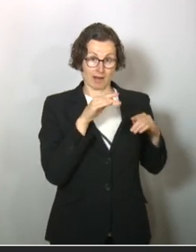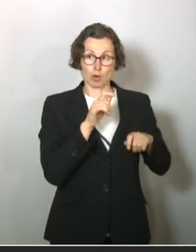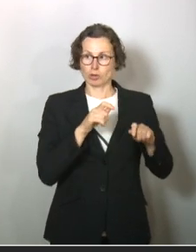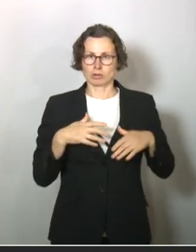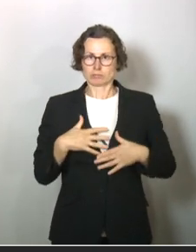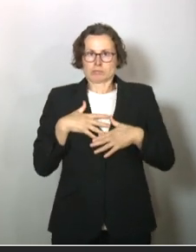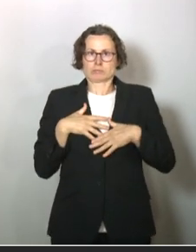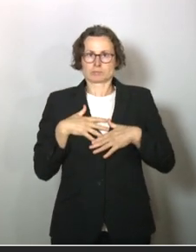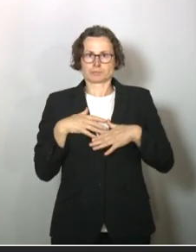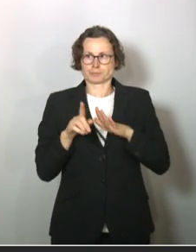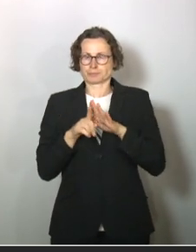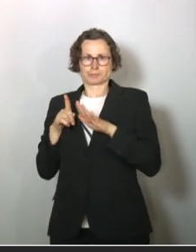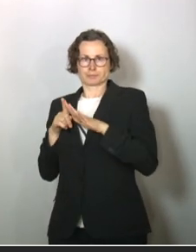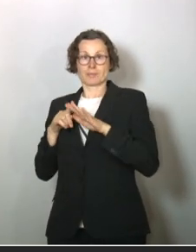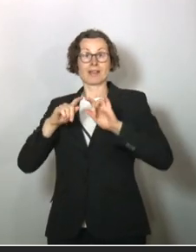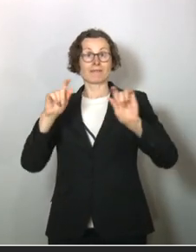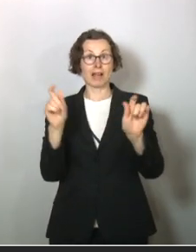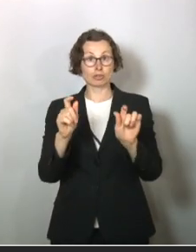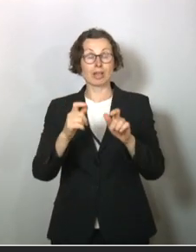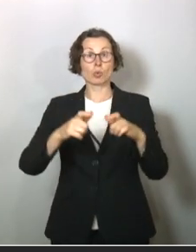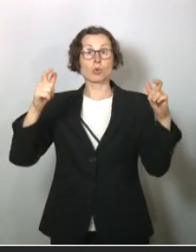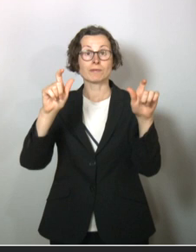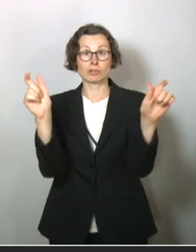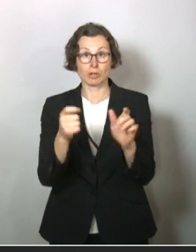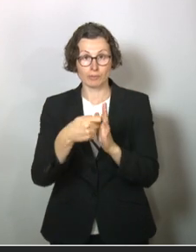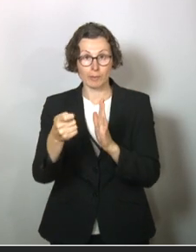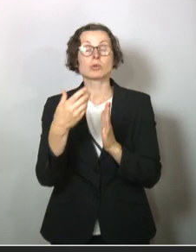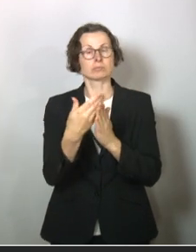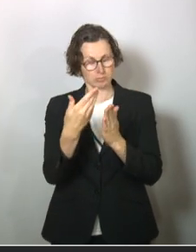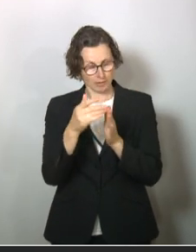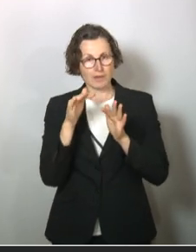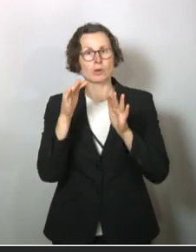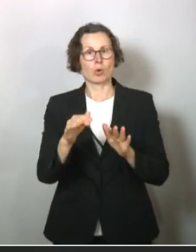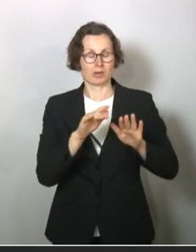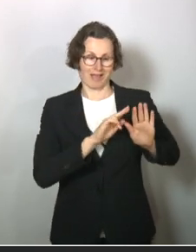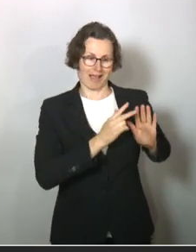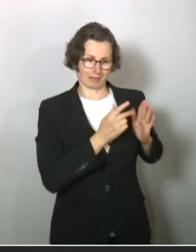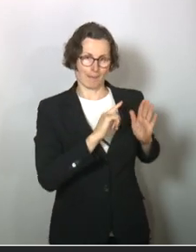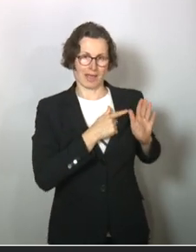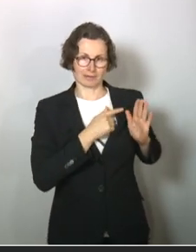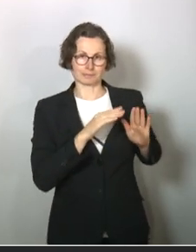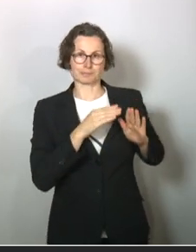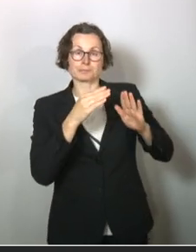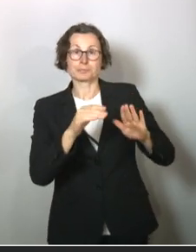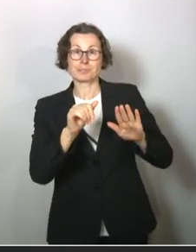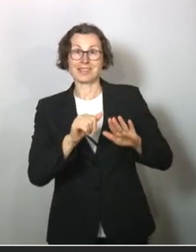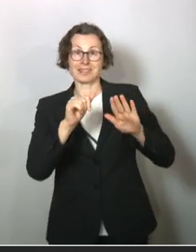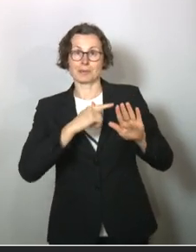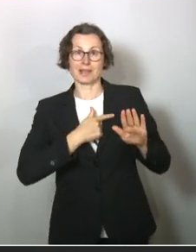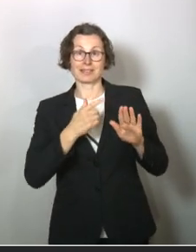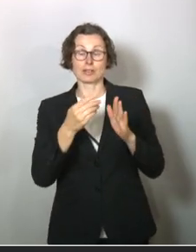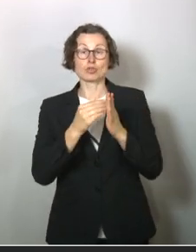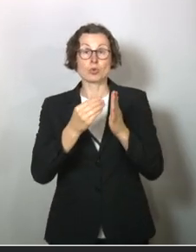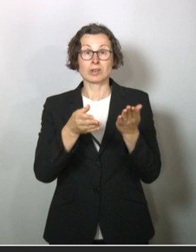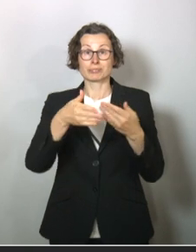Wirksam war das Verbot von Veranstaltungen, Großveranstaltungen. 8. März, 16. März, Zuschließungen umstritten. Wie